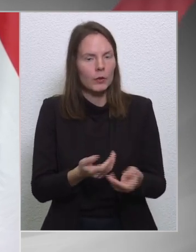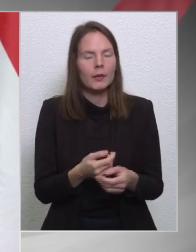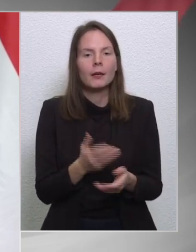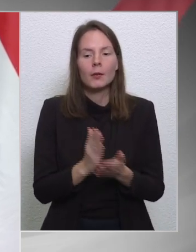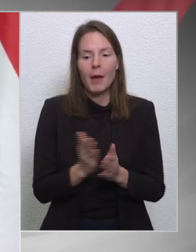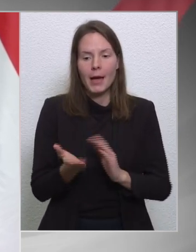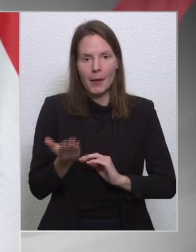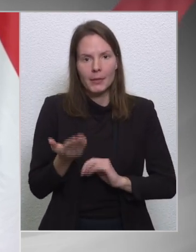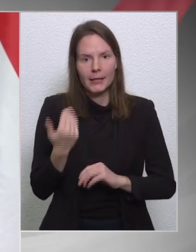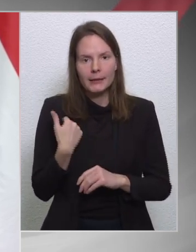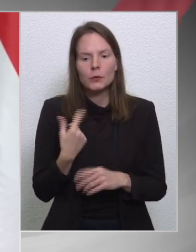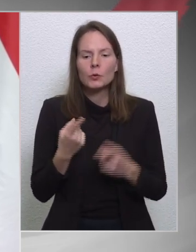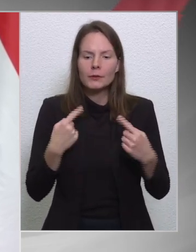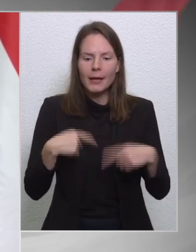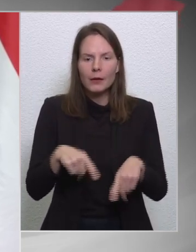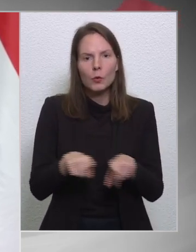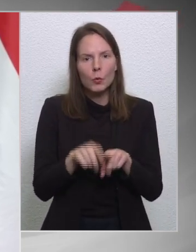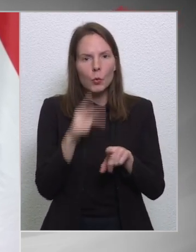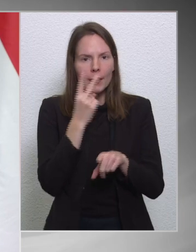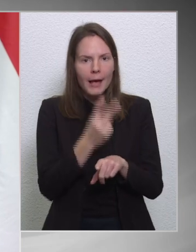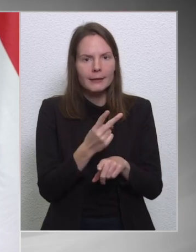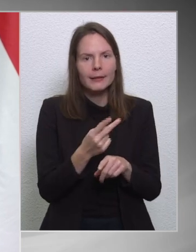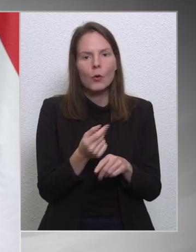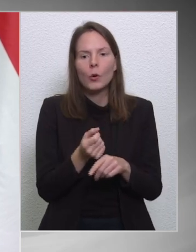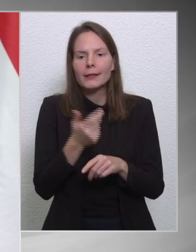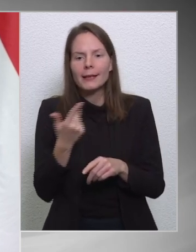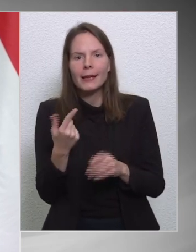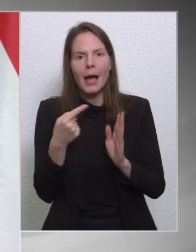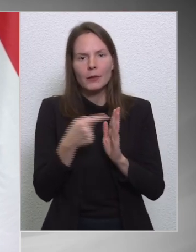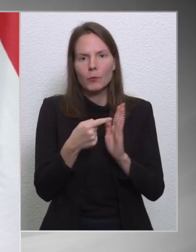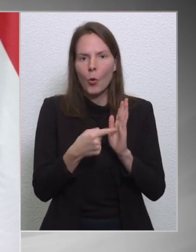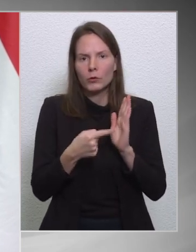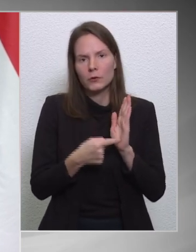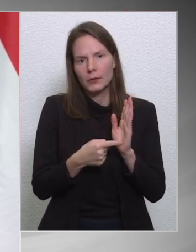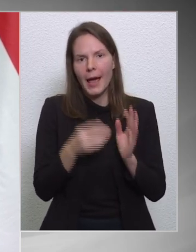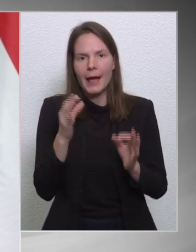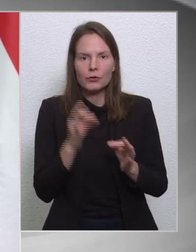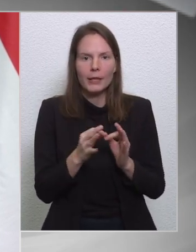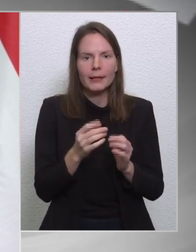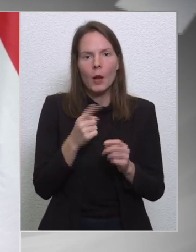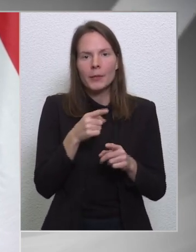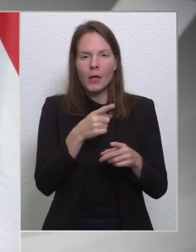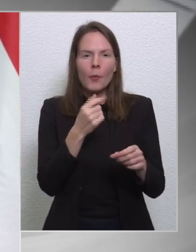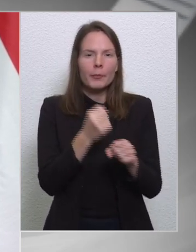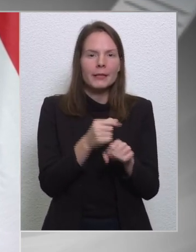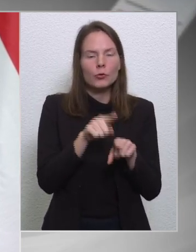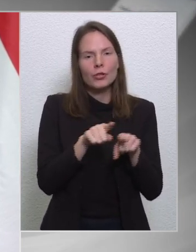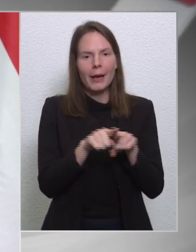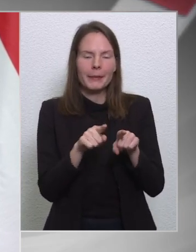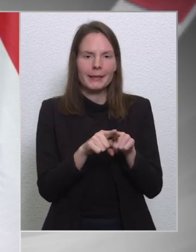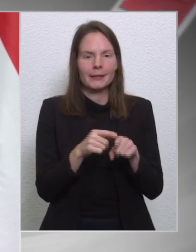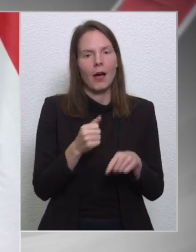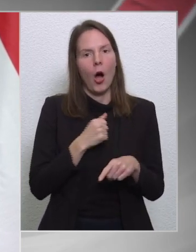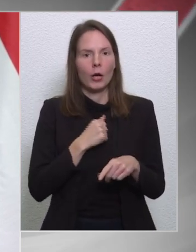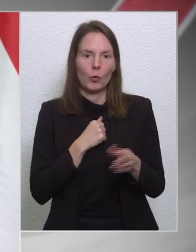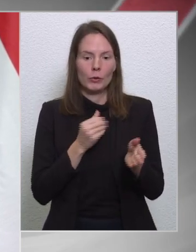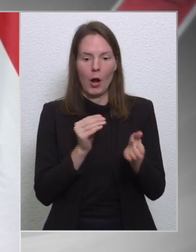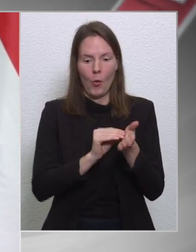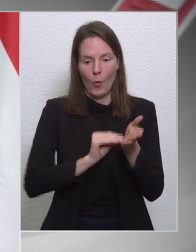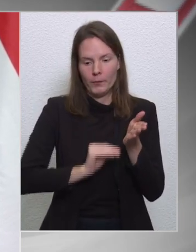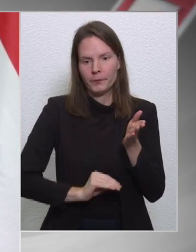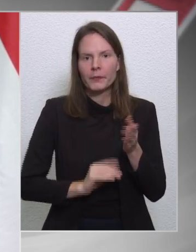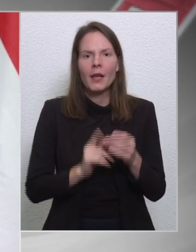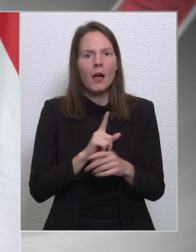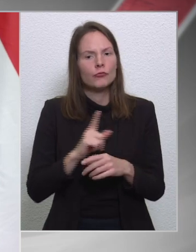említettük, nekünk úgy tűnik, hogy néhány pont esetében, amit a bizottság aggodalomként vagy aggályként fogalmazott meg, egész egyszerűen